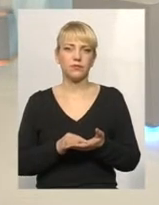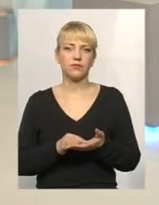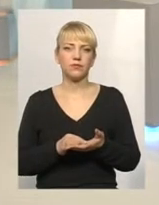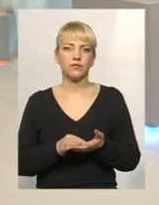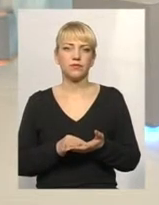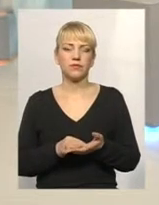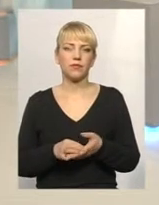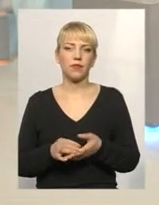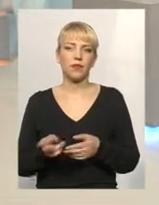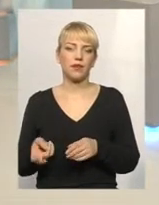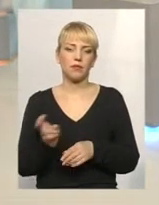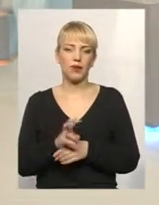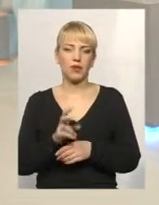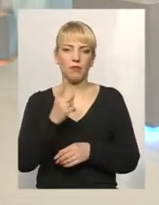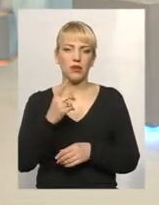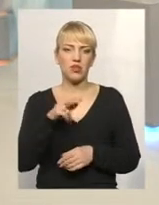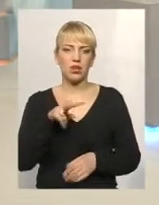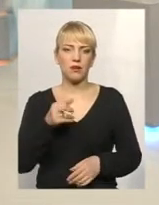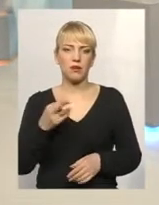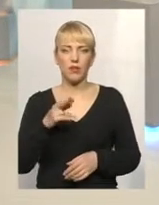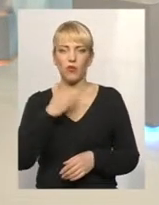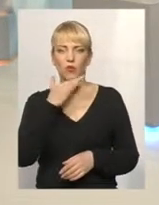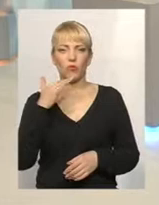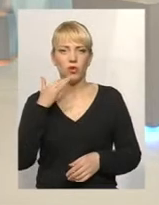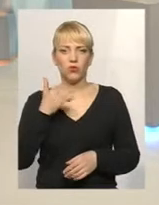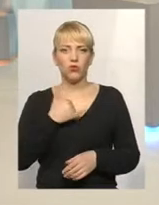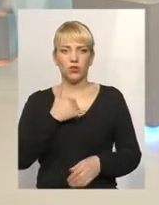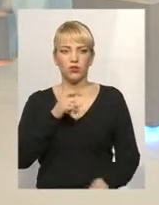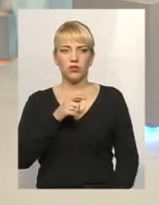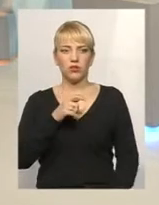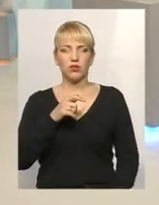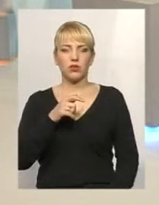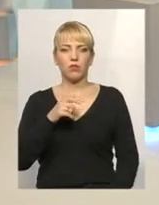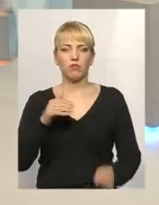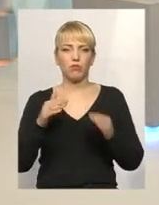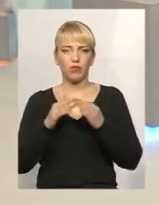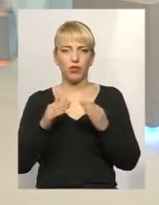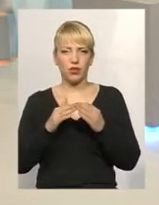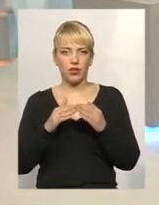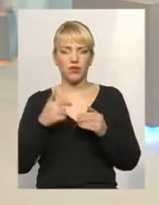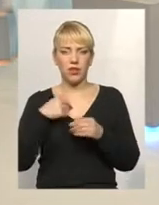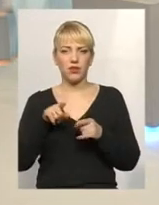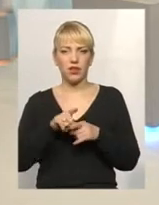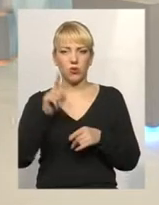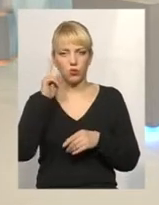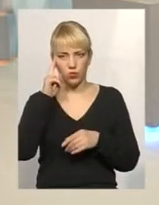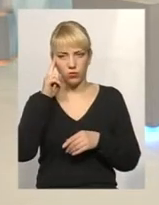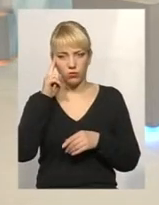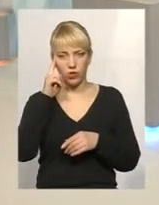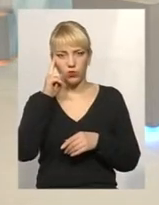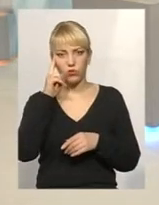Прийде перше липня, в нас багато будинків, так, я так думаю, і, скоріш за все, так і буде,